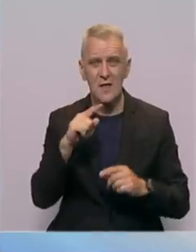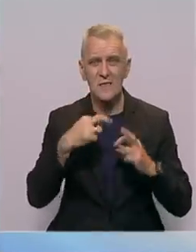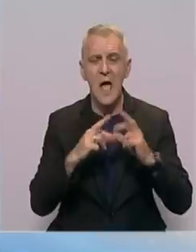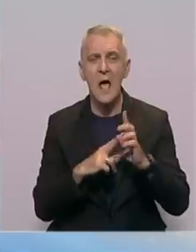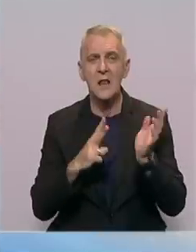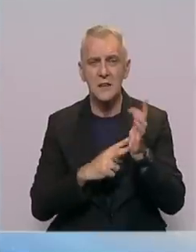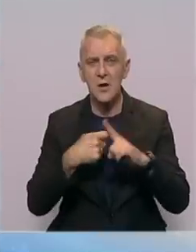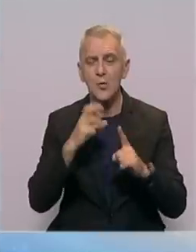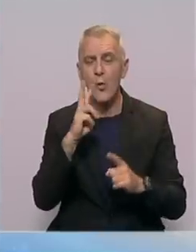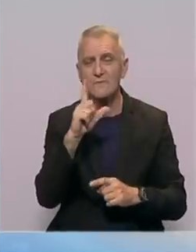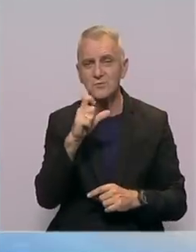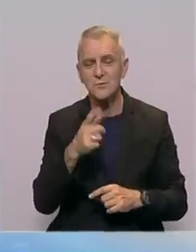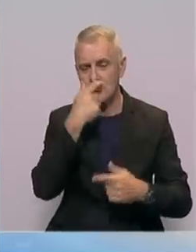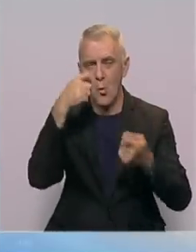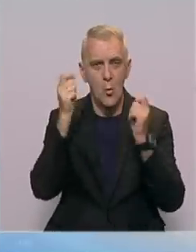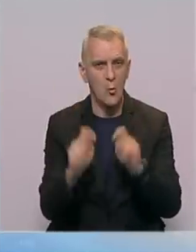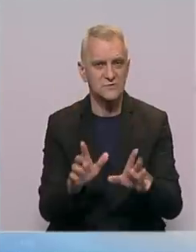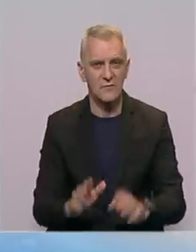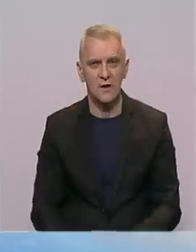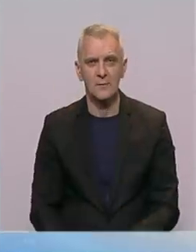Vladimir Janković podnijela ostavku.